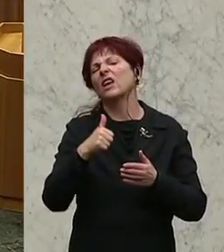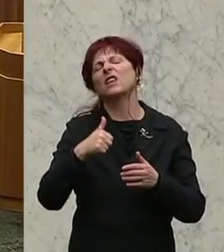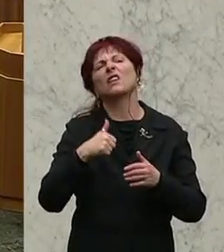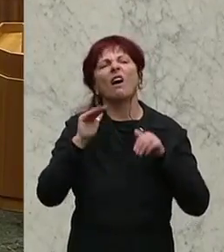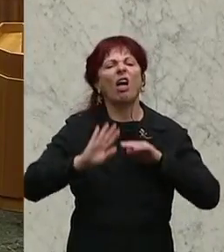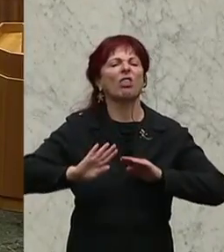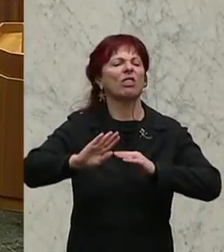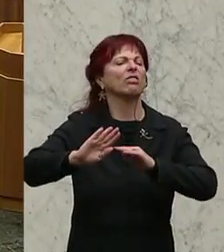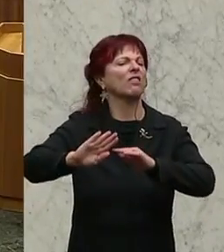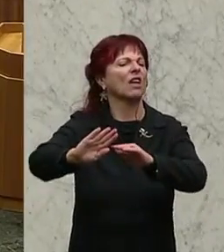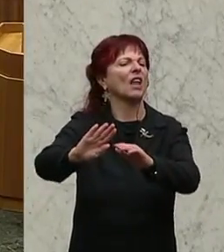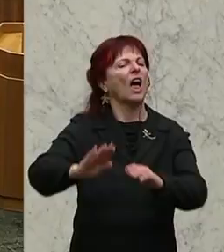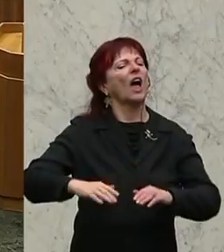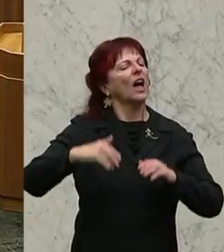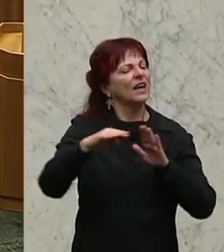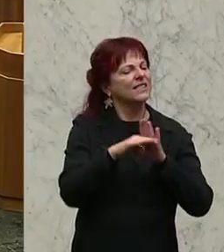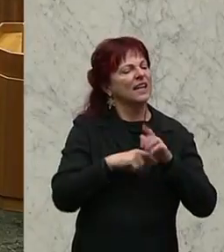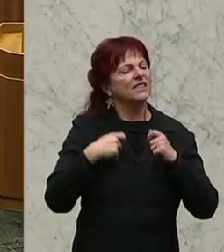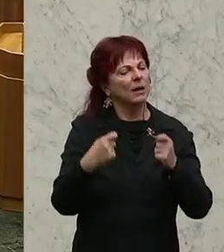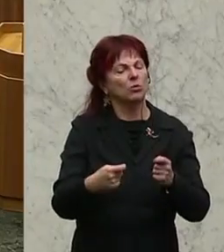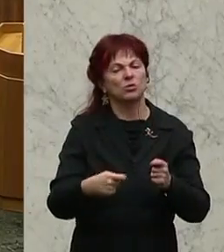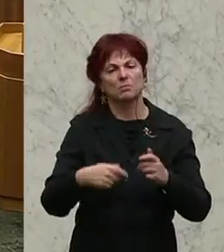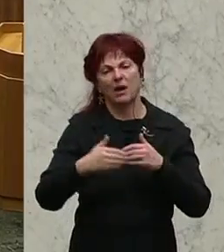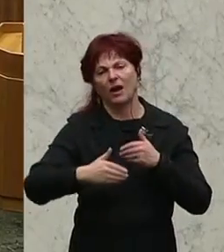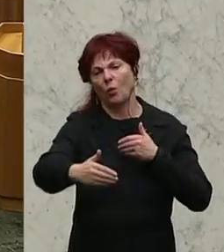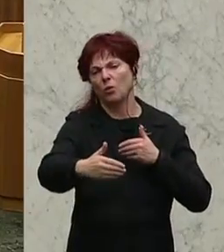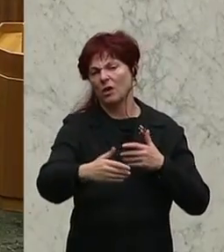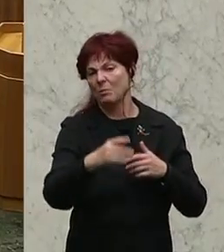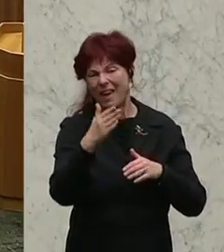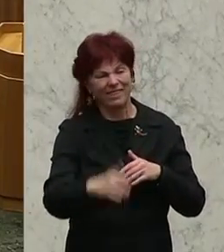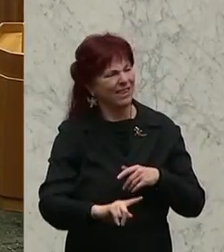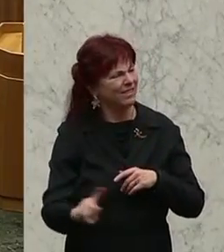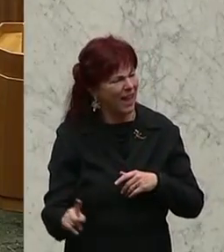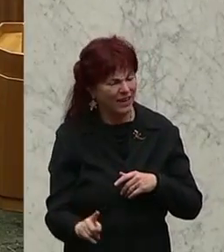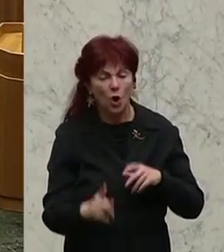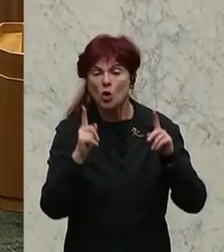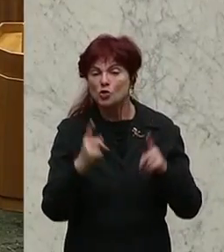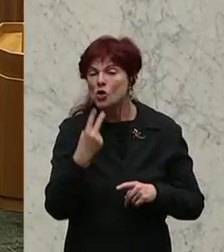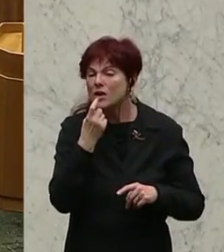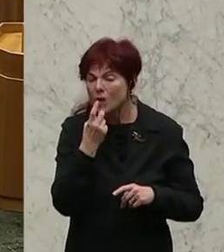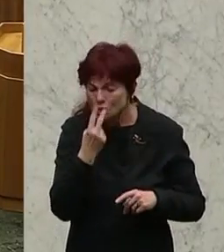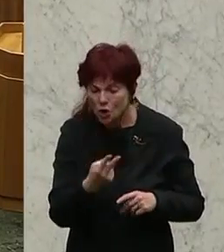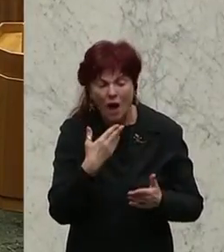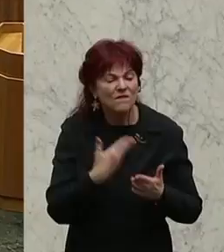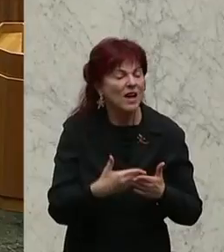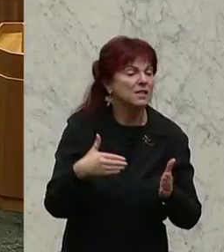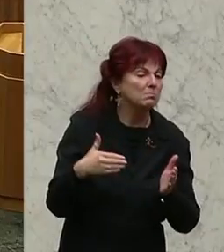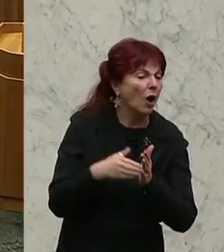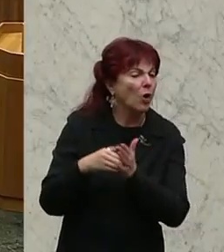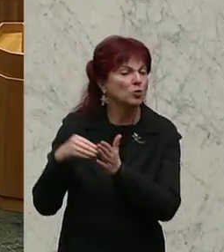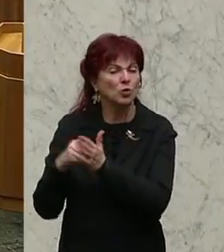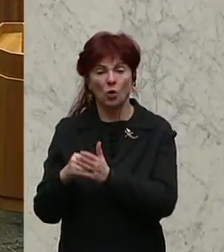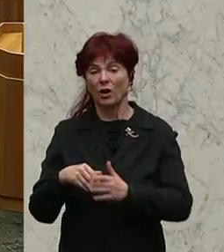sollte nicht auf die Legislaturperiode, sondern was ist wirklich noch notwendig. Wir haben also schon sehr viele Modelle, sehr viele internationale